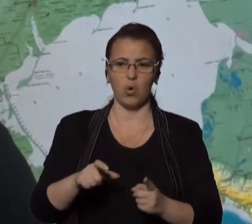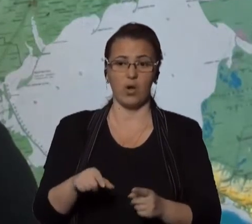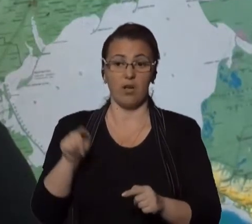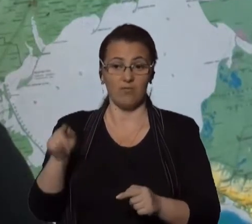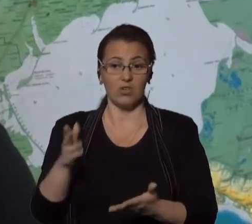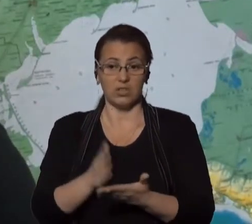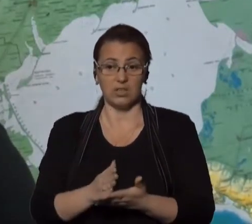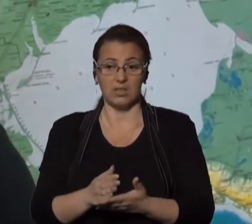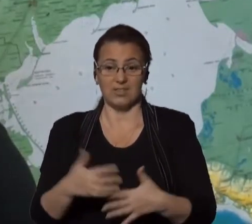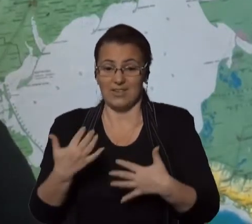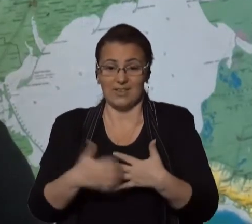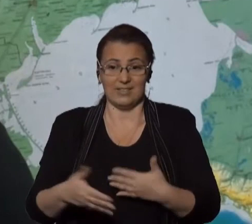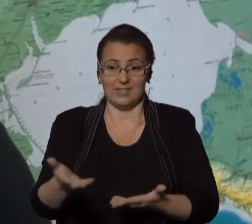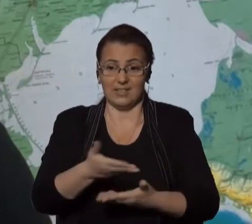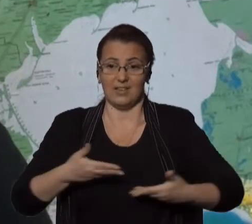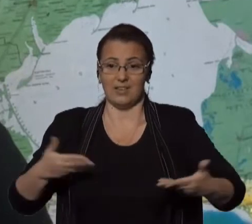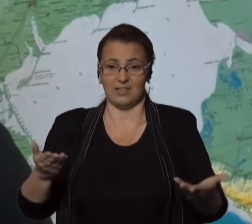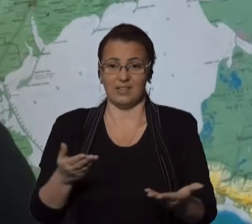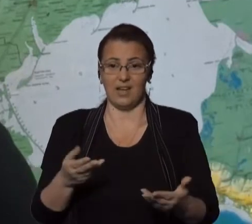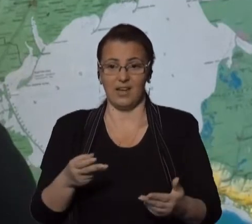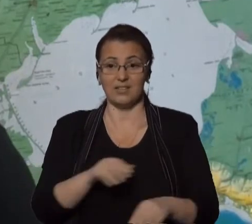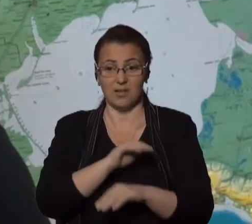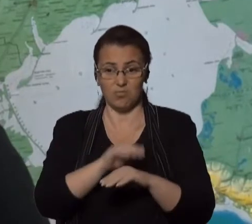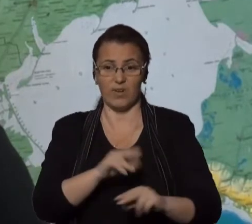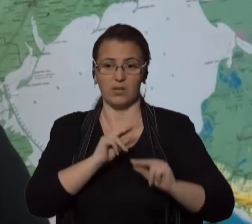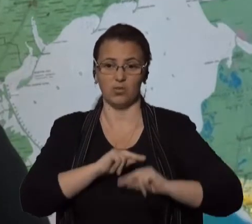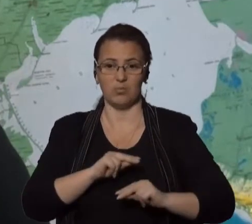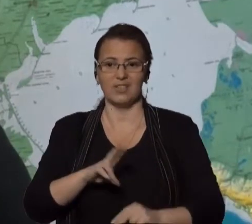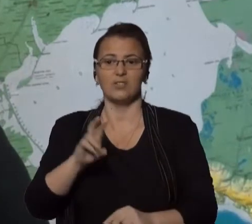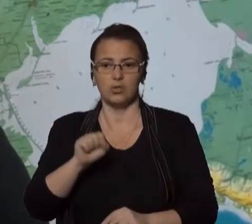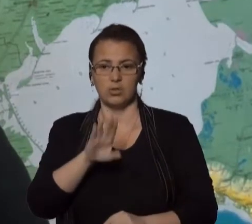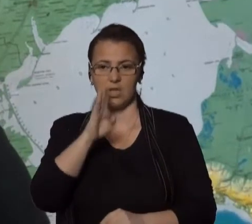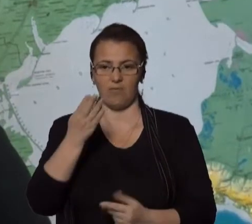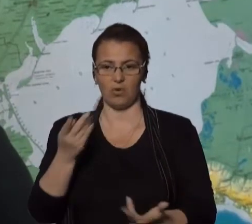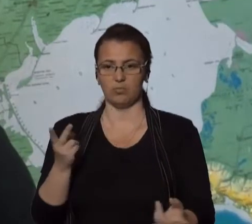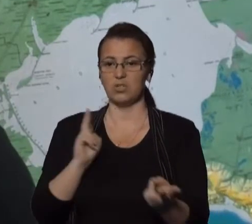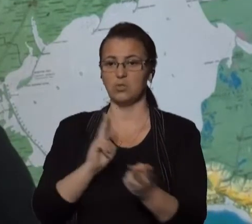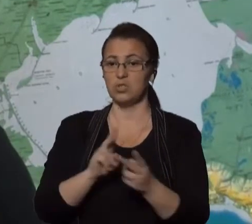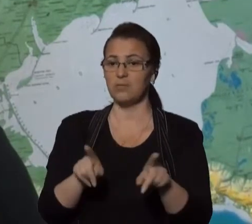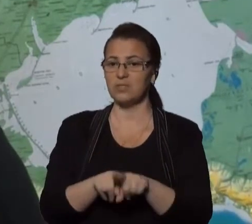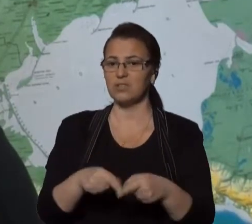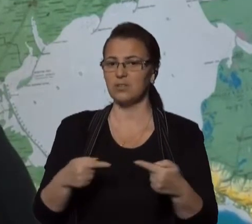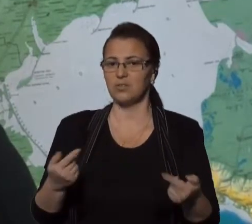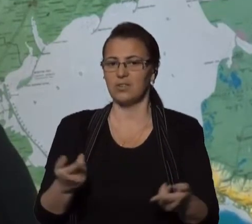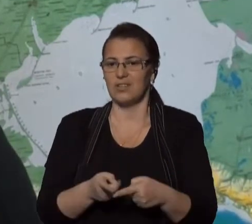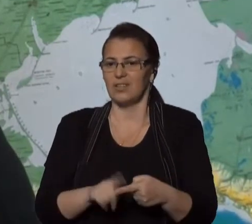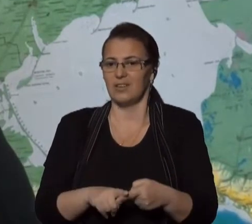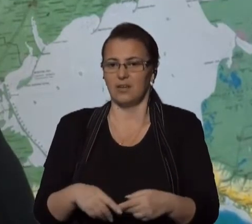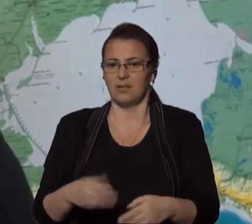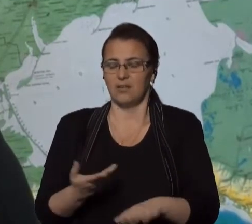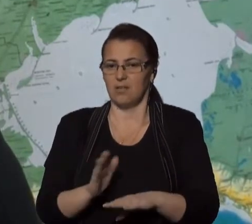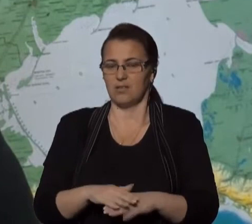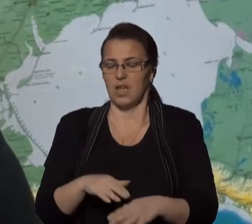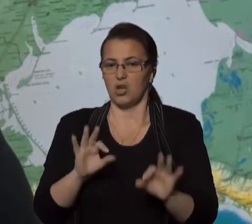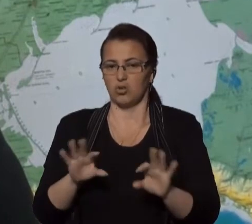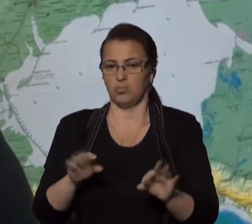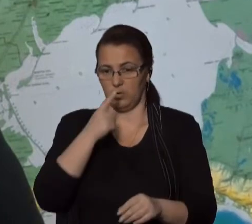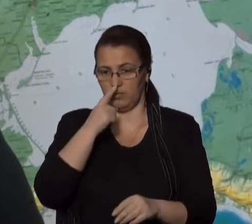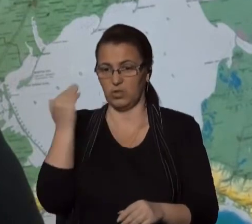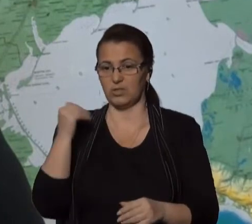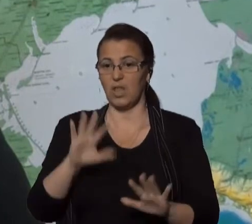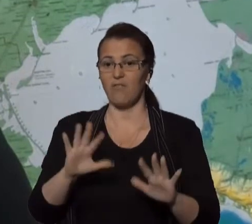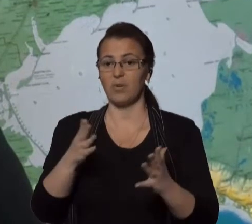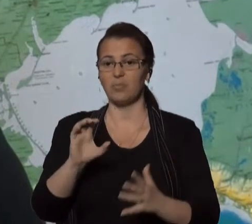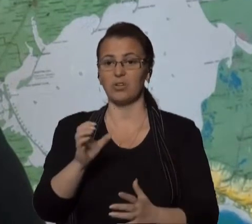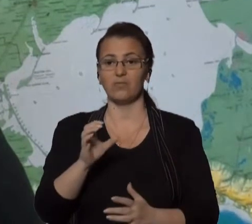серед нас, працюючи на вороги. Інколи ми стикаємось з такими речами, які взагалі важко пояснити. І нещодавний випадок в